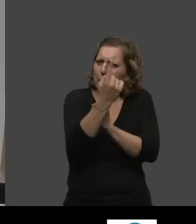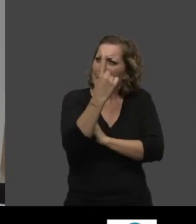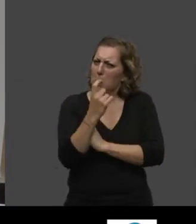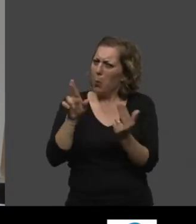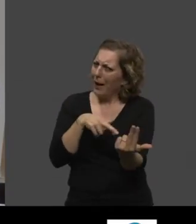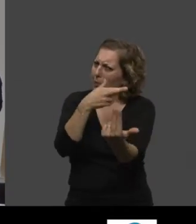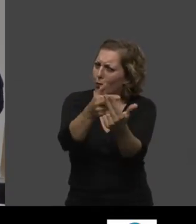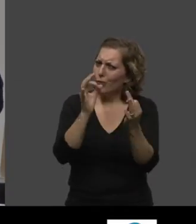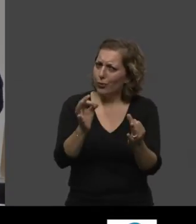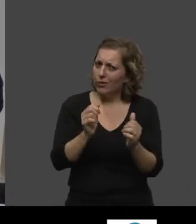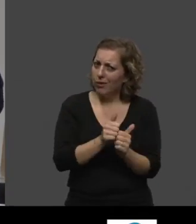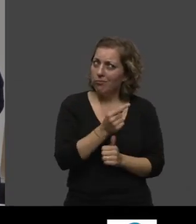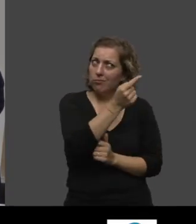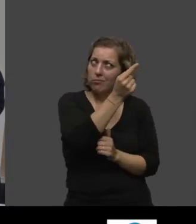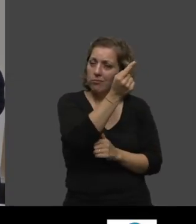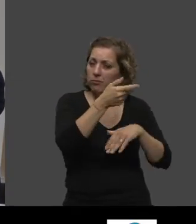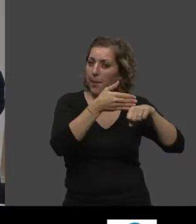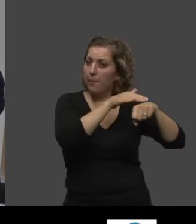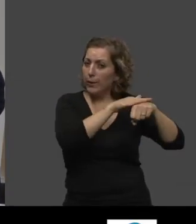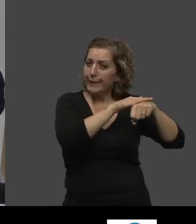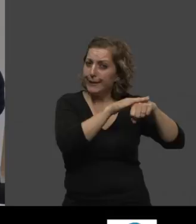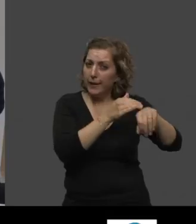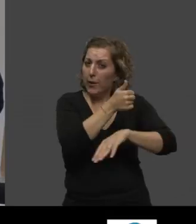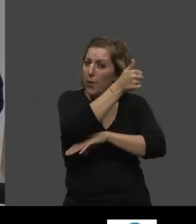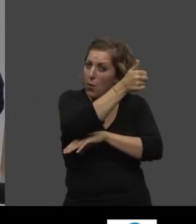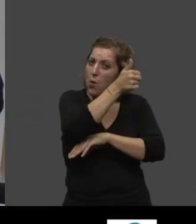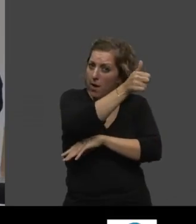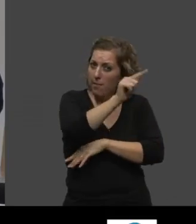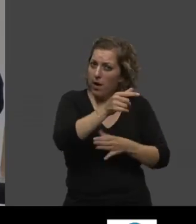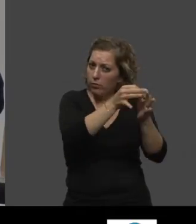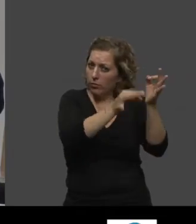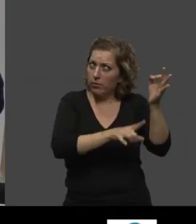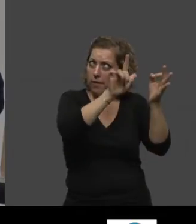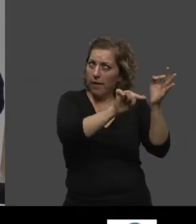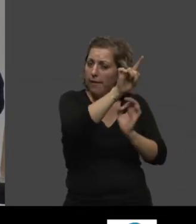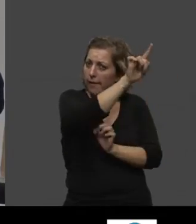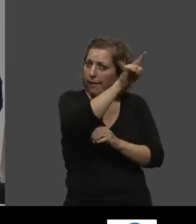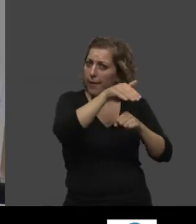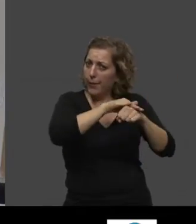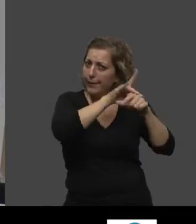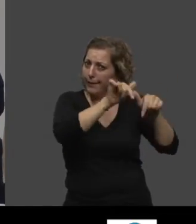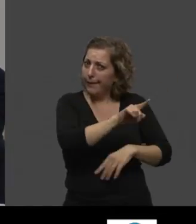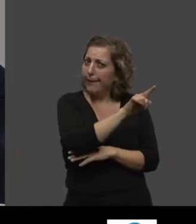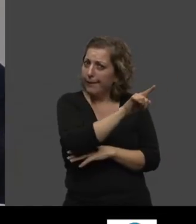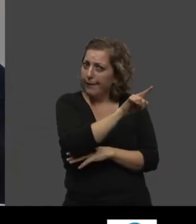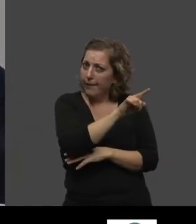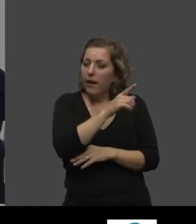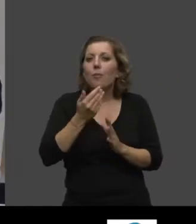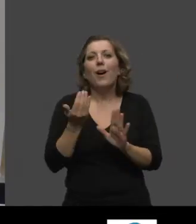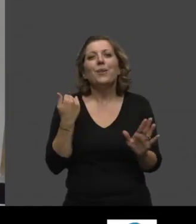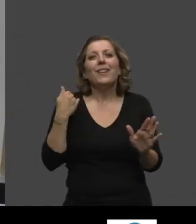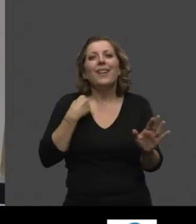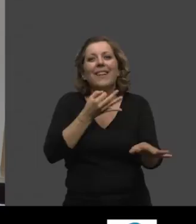question, je crois que c'est une politique qui a la clé du problème. Le chiffre que